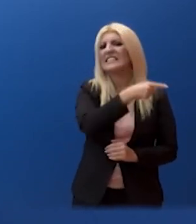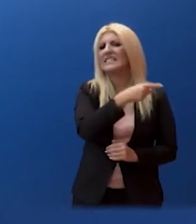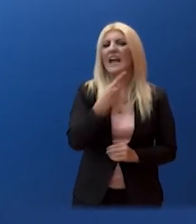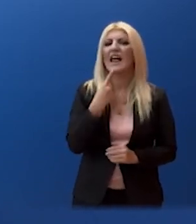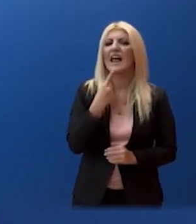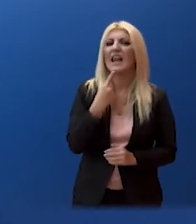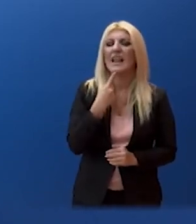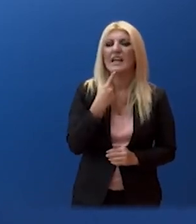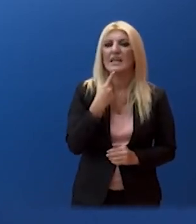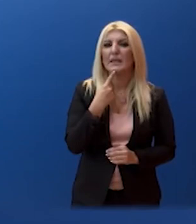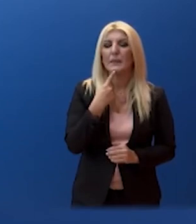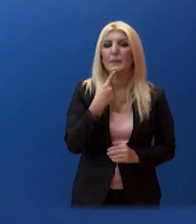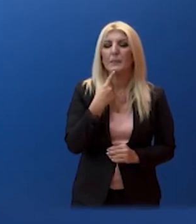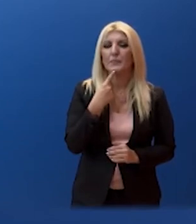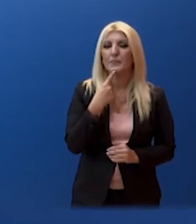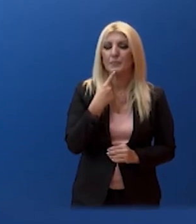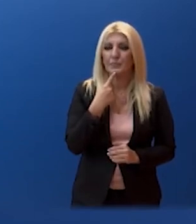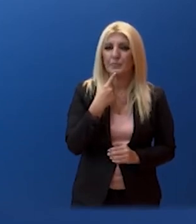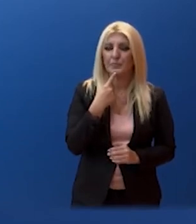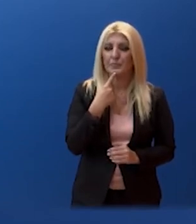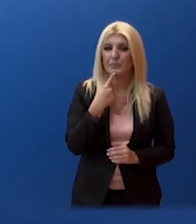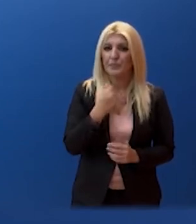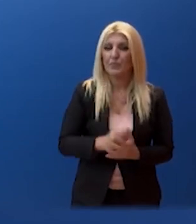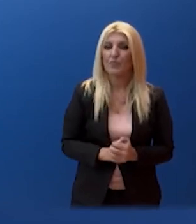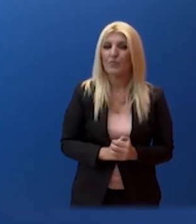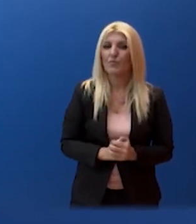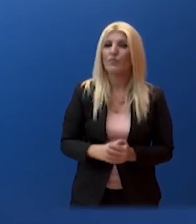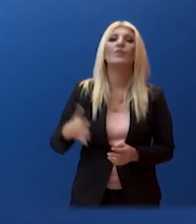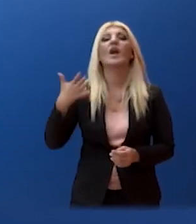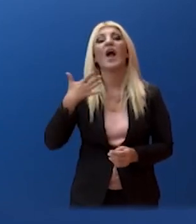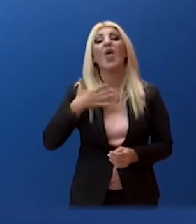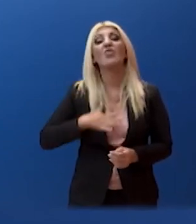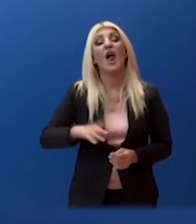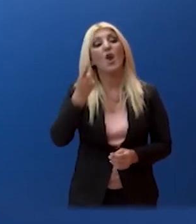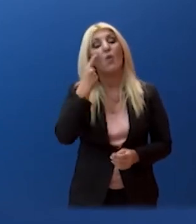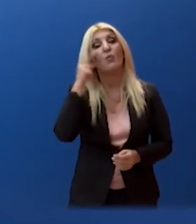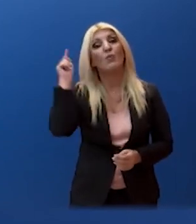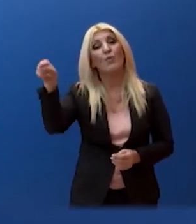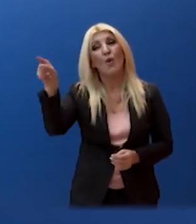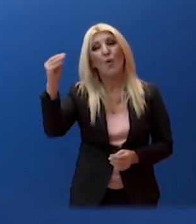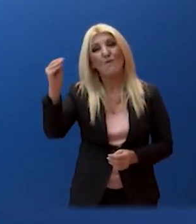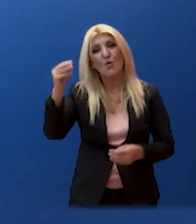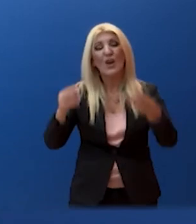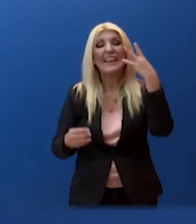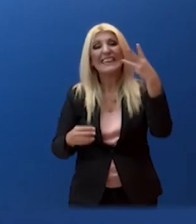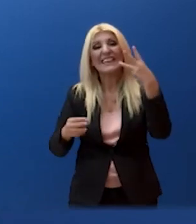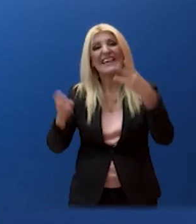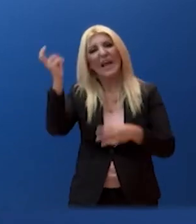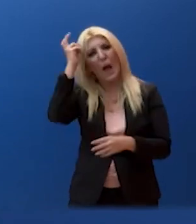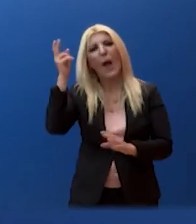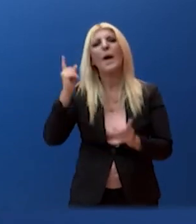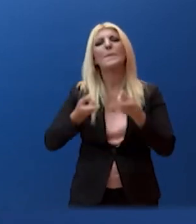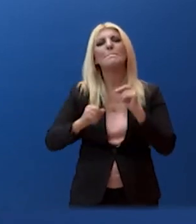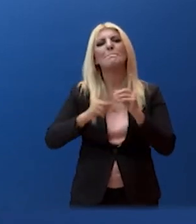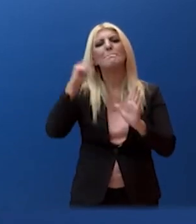Τώρα ακούγουμε μάλλον. Πώς σχολιάζετε την πρόθεση του ΣΥΡΙΖΑ να ζητήσει στη Βουλή ονομαστική ψηφοφορία για τα τρία μνημόνια συνεργασίας ανάμεσα στην